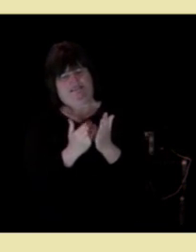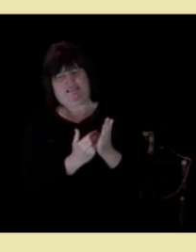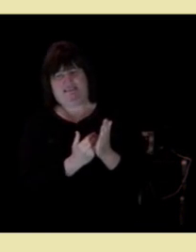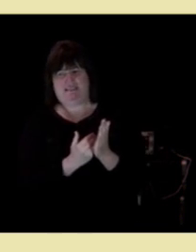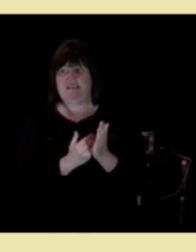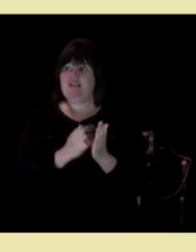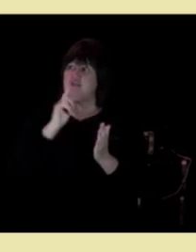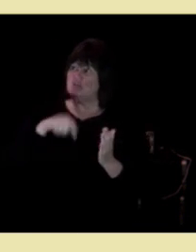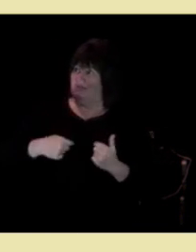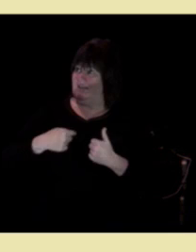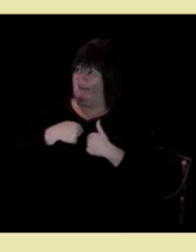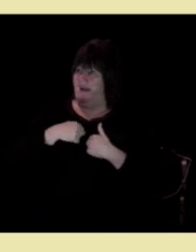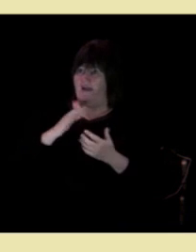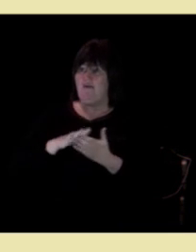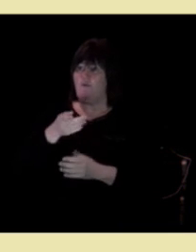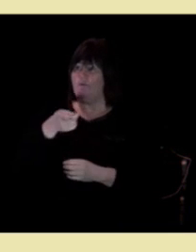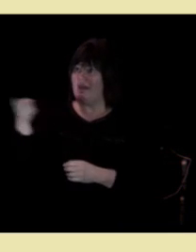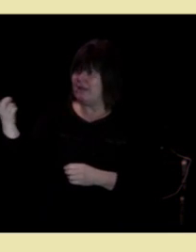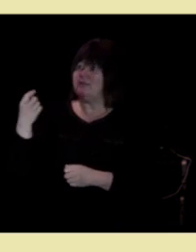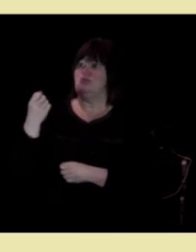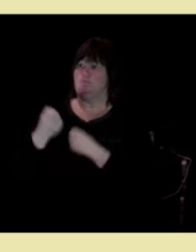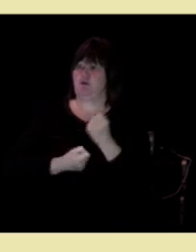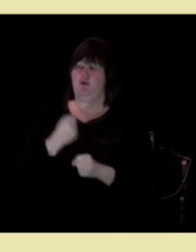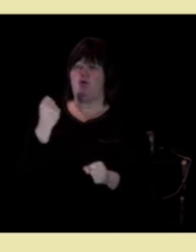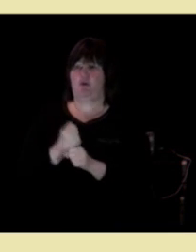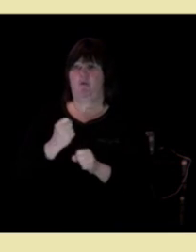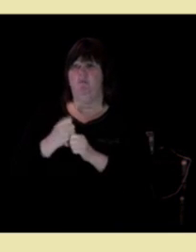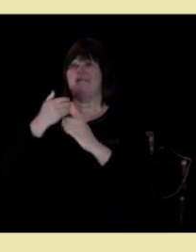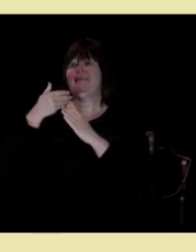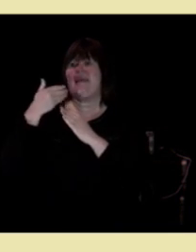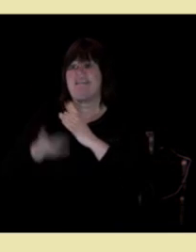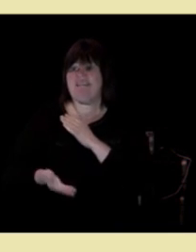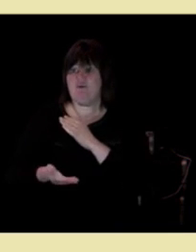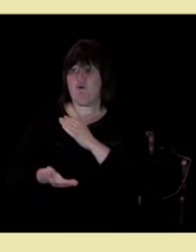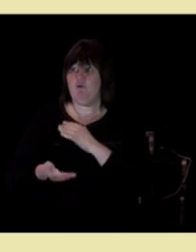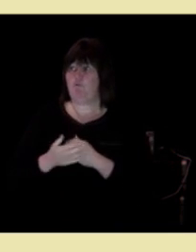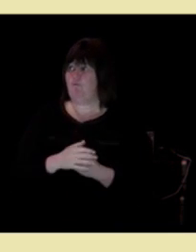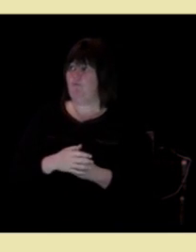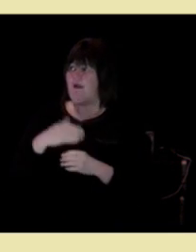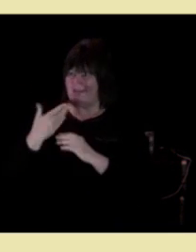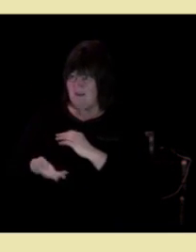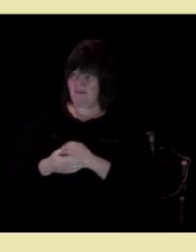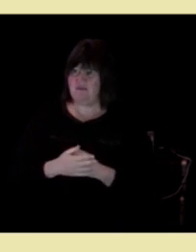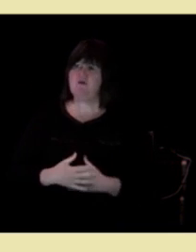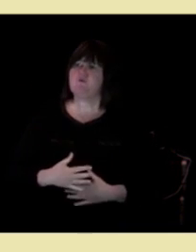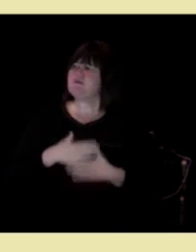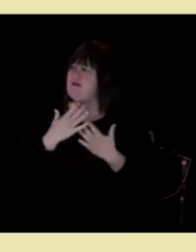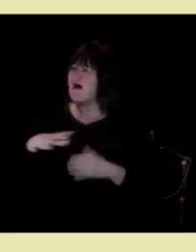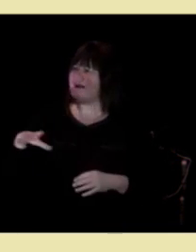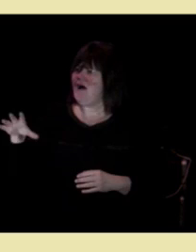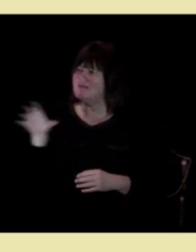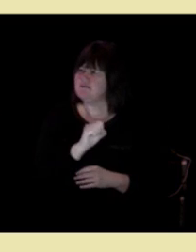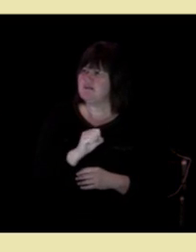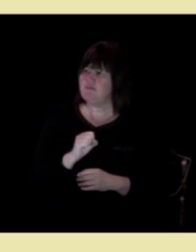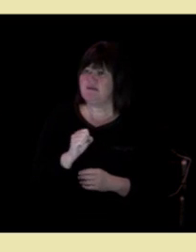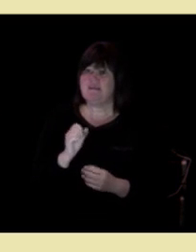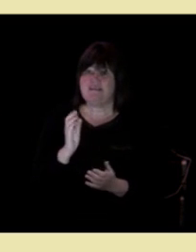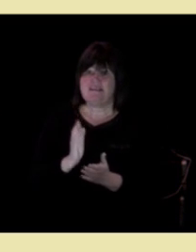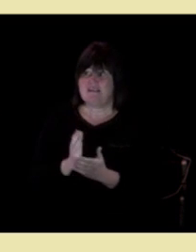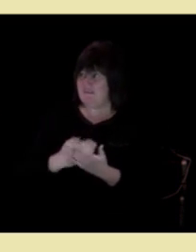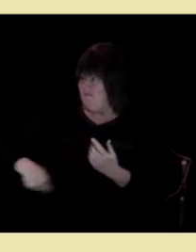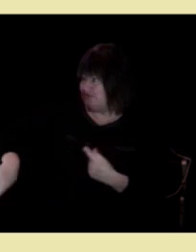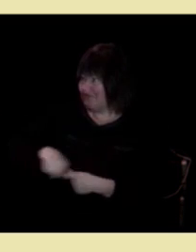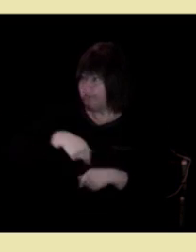dere som skal gjøre jobben i etterkant. Og kjære alle sammen det er nettopp vi som er her i dag som skal sette oss